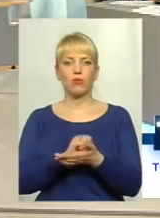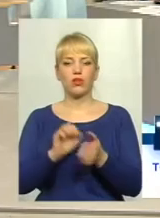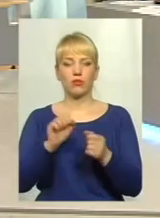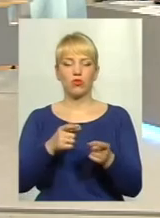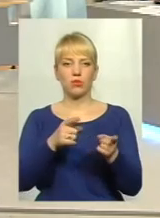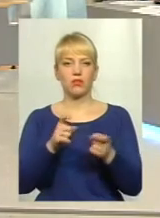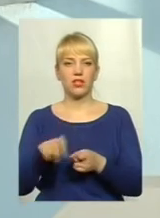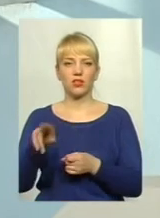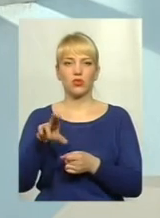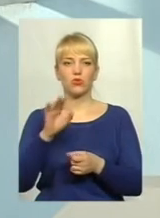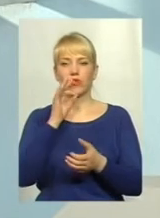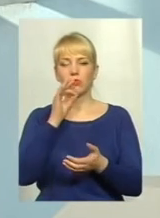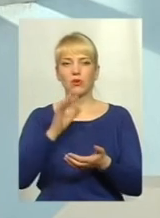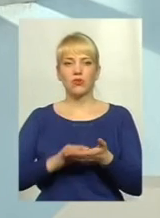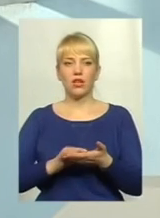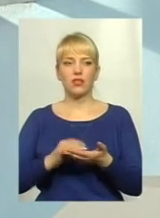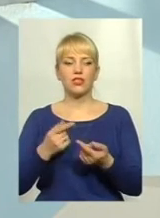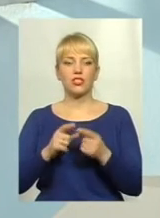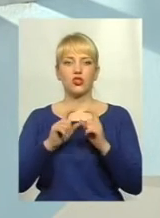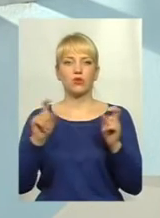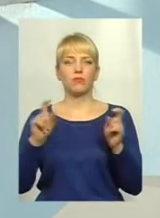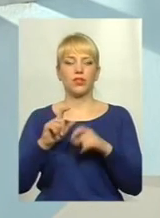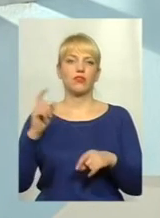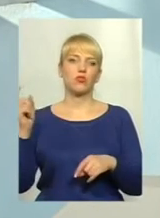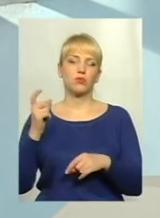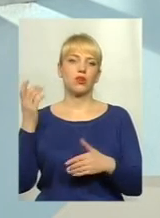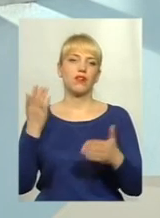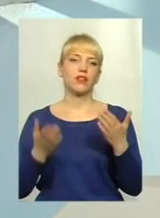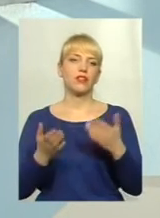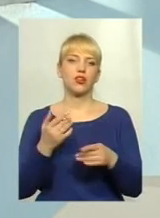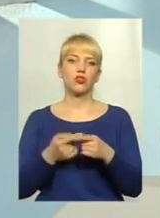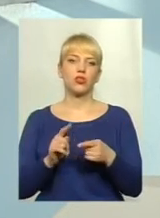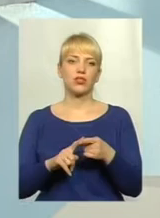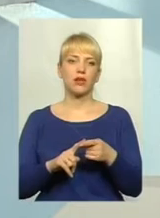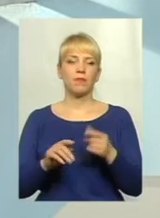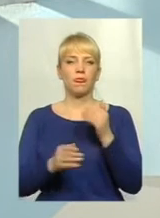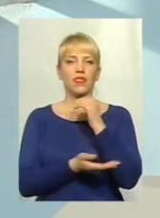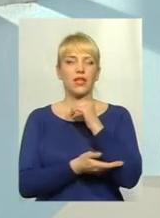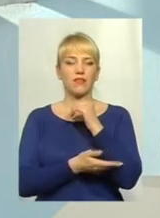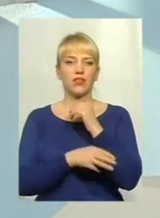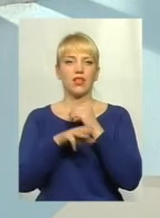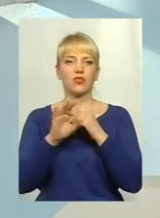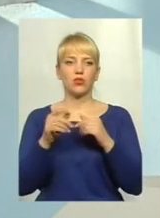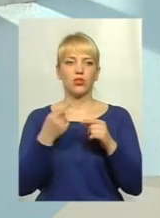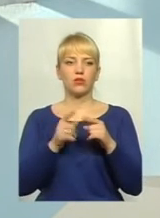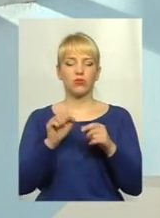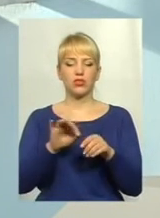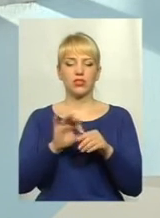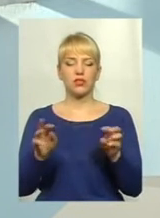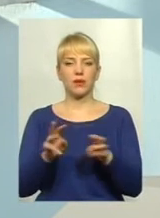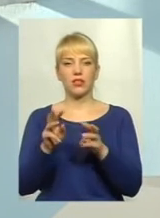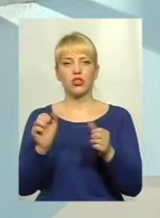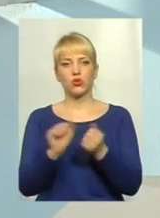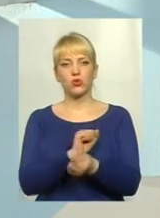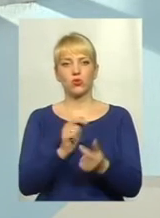протягати до відповідальниці суб'єкт господарювання. Так само, якщо це деревина, то деревину можна спалити суху,